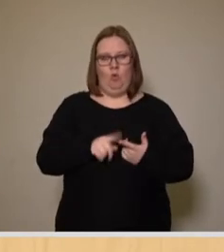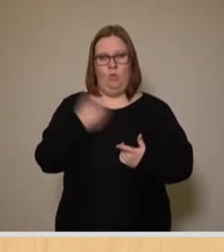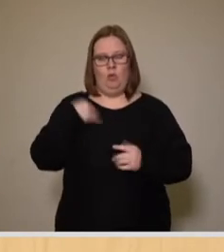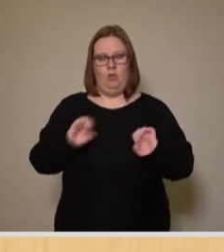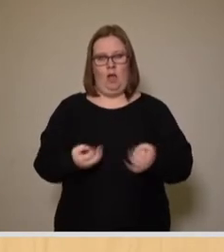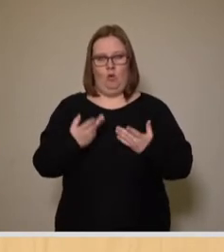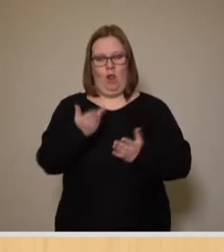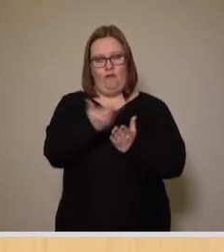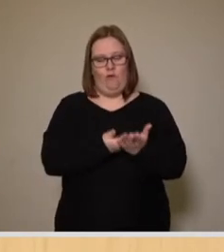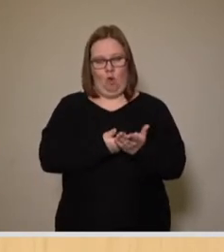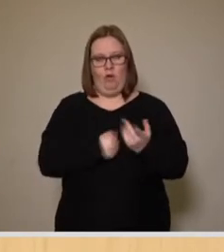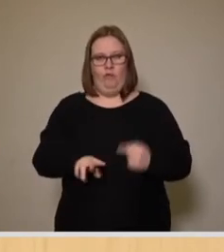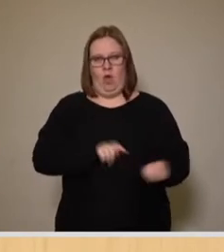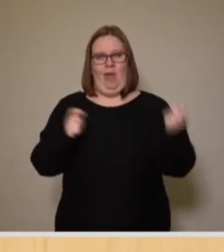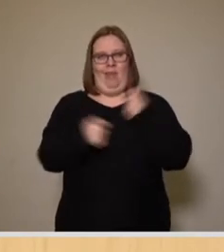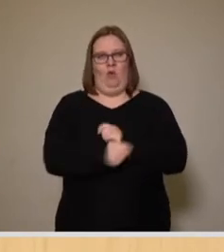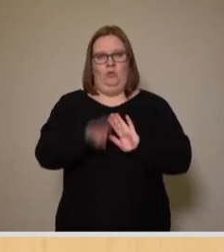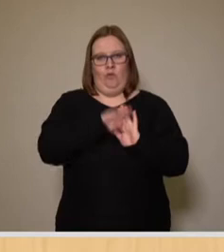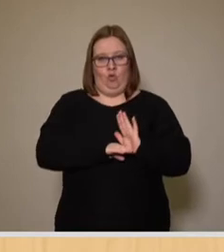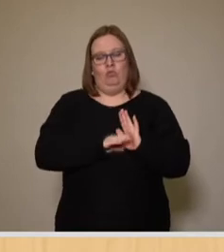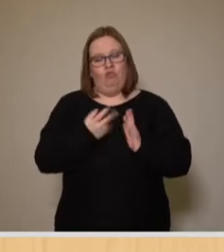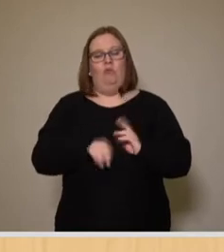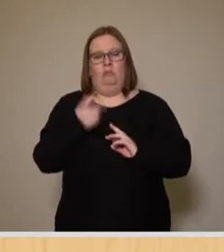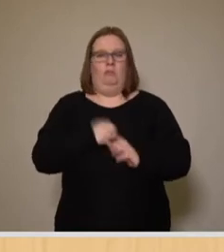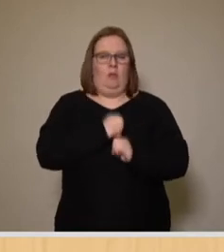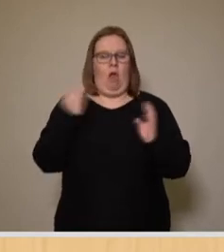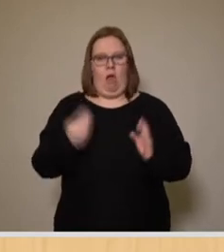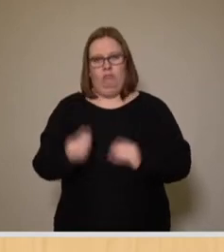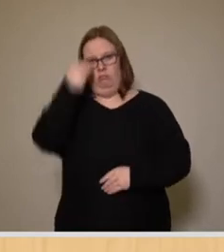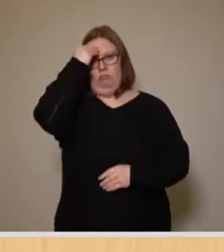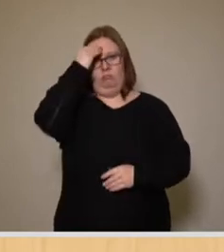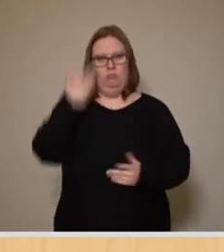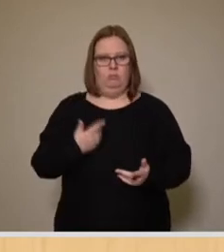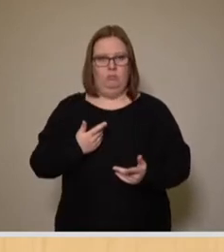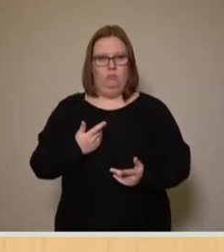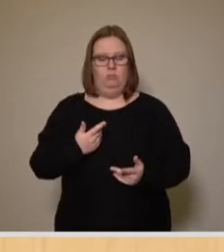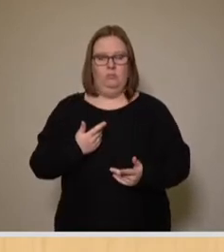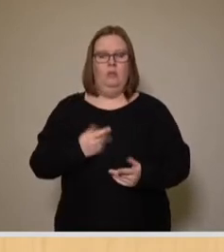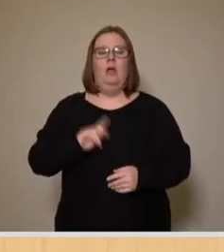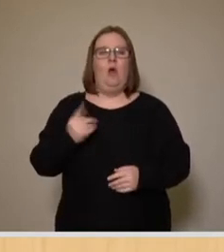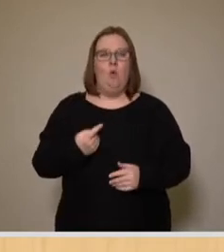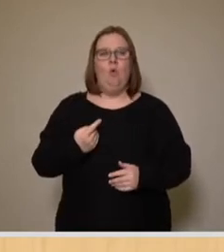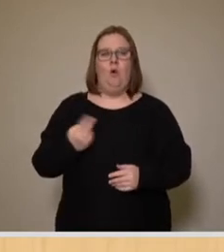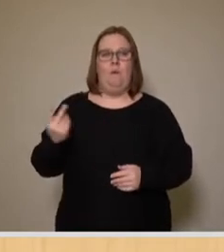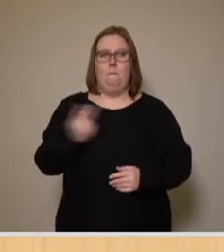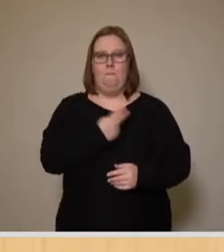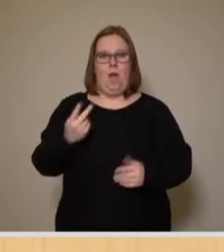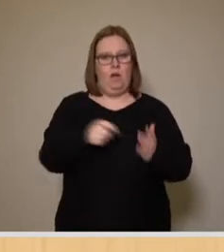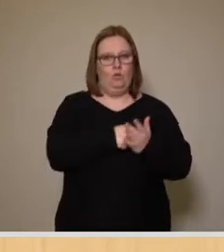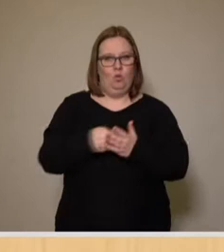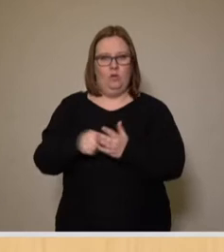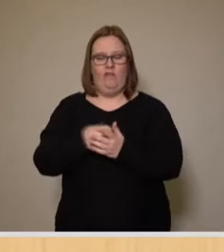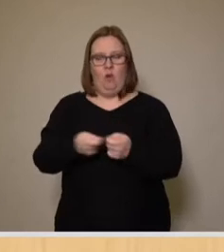der aktuellen Vorlage zur Änderungsverordnung berücksichtigt. Insbesondere wurden die in den beiden Urteilen des